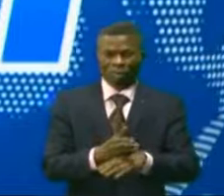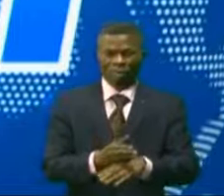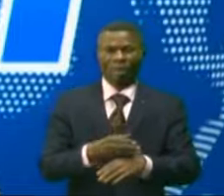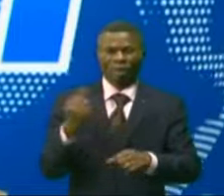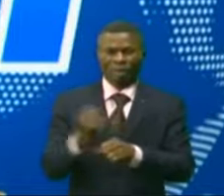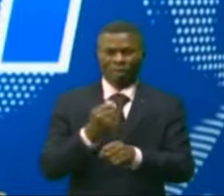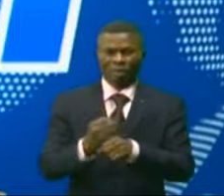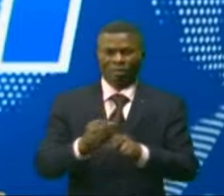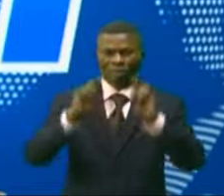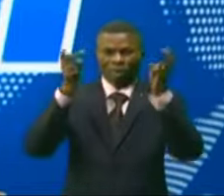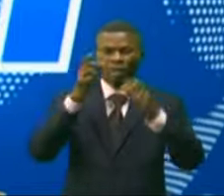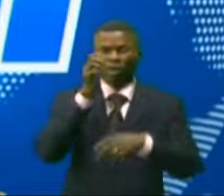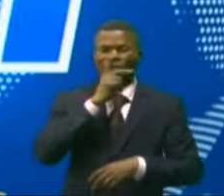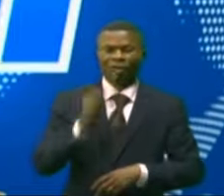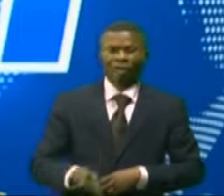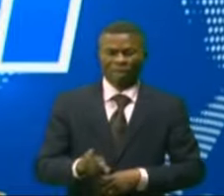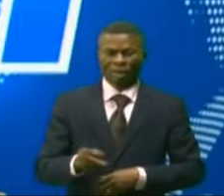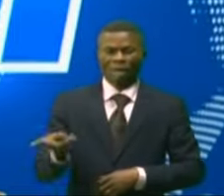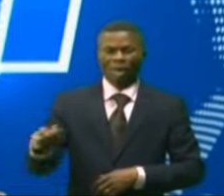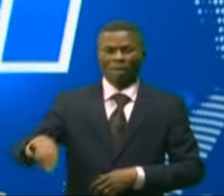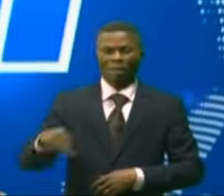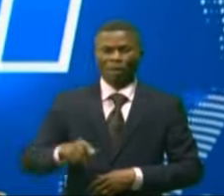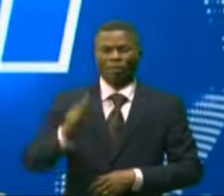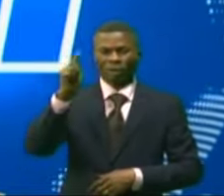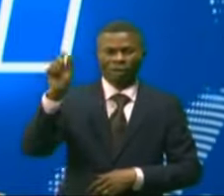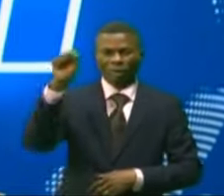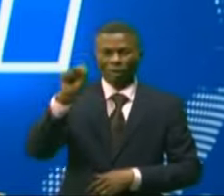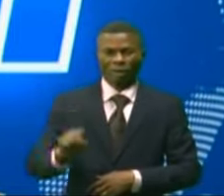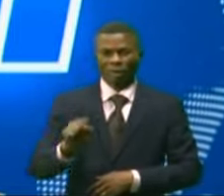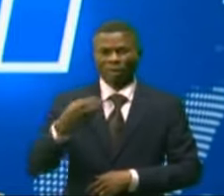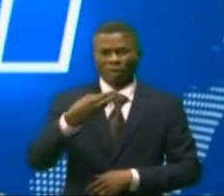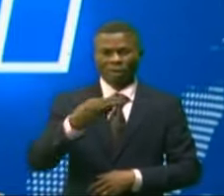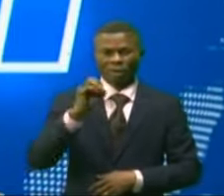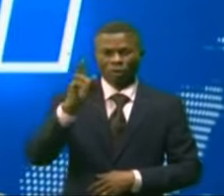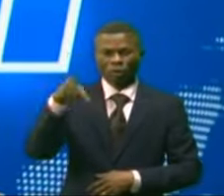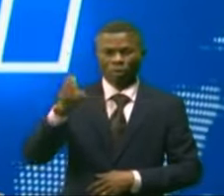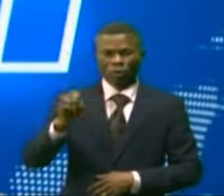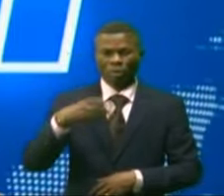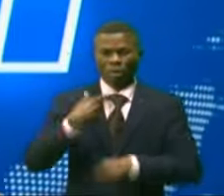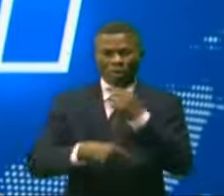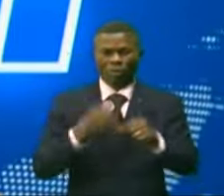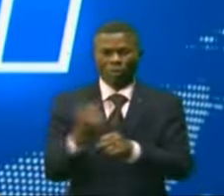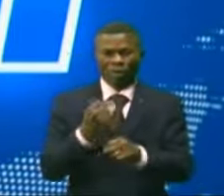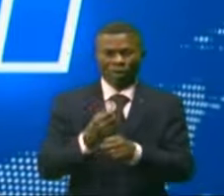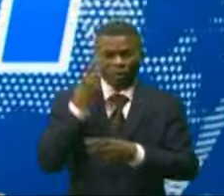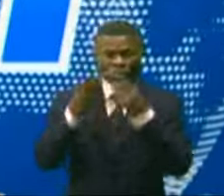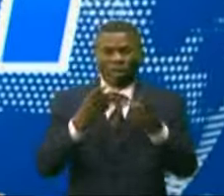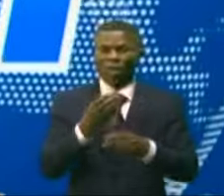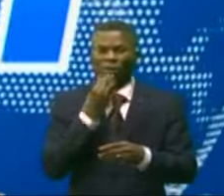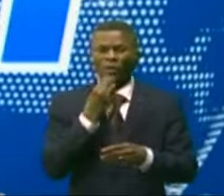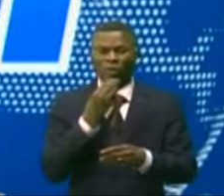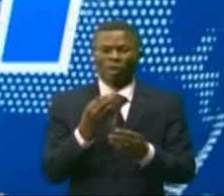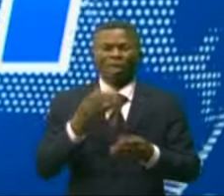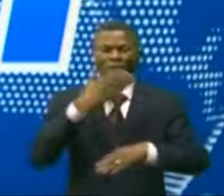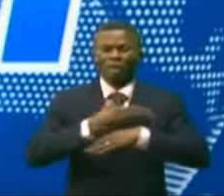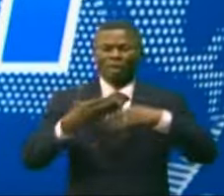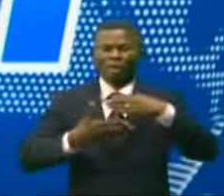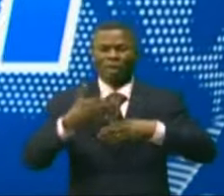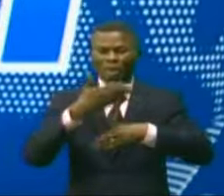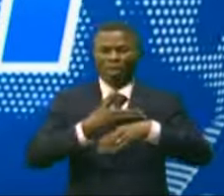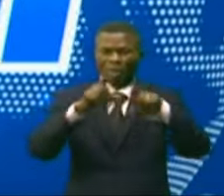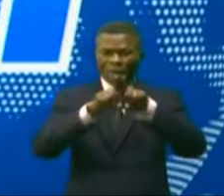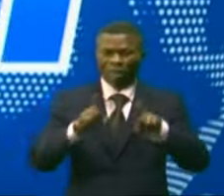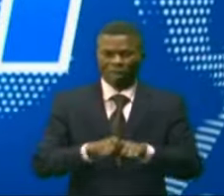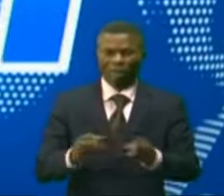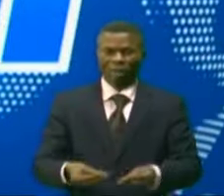travails dans la ville de Kisangani, province de la Tchopo, ces derniers, a déployé des activités, notamment la visite d'inspection des infrastructures et